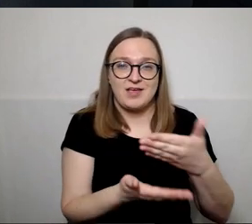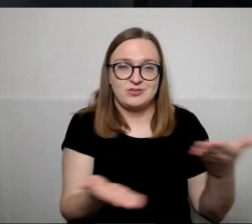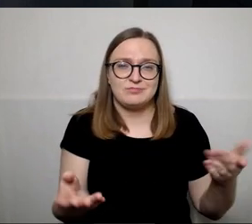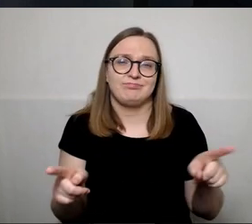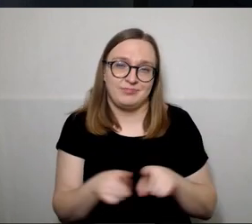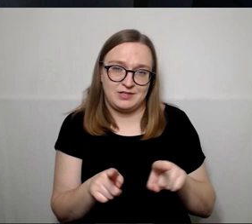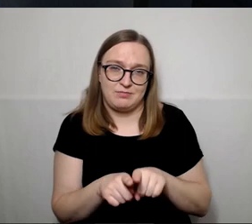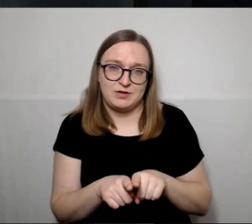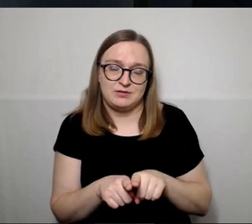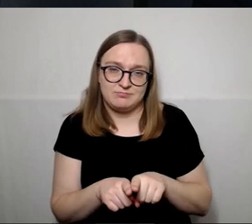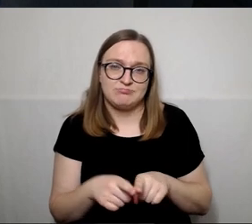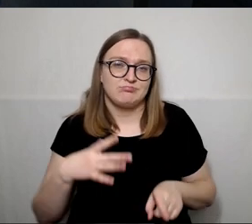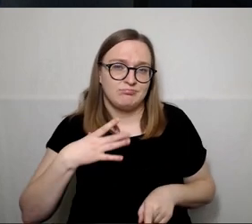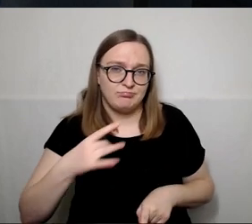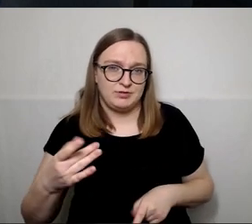jungtis prie mūsų.